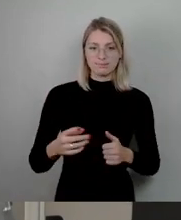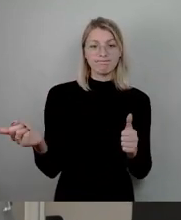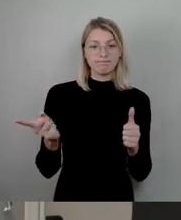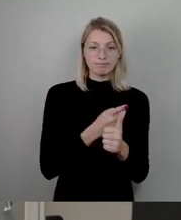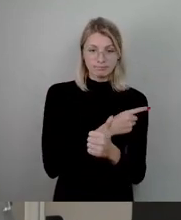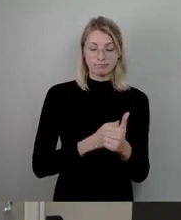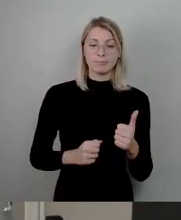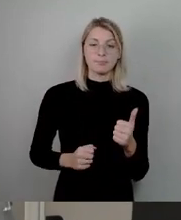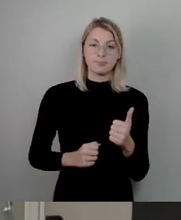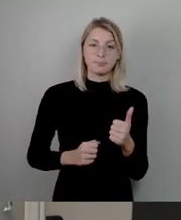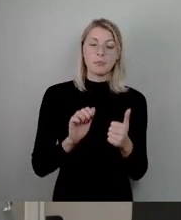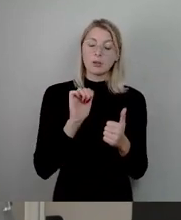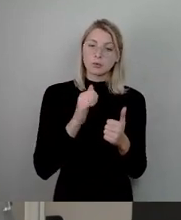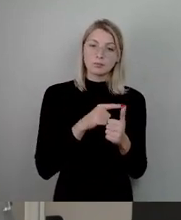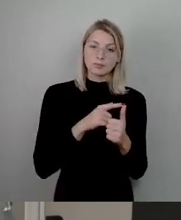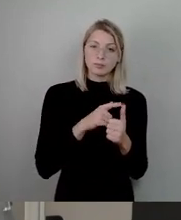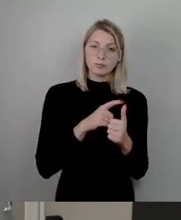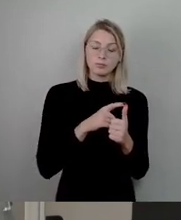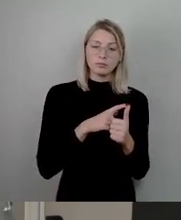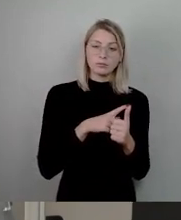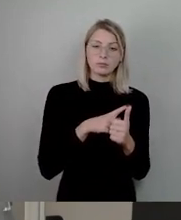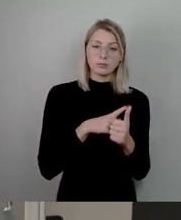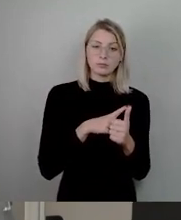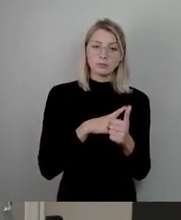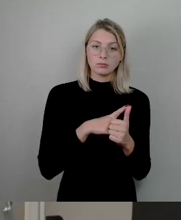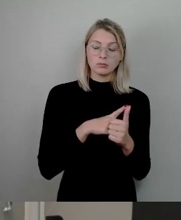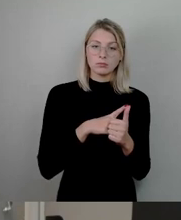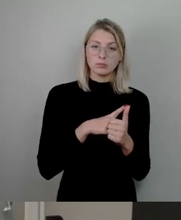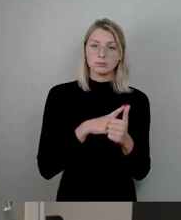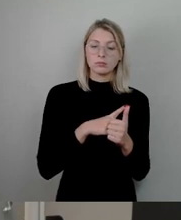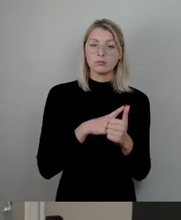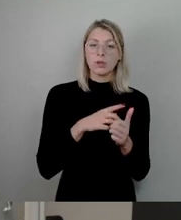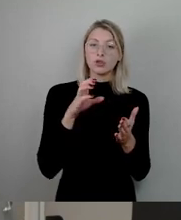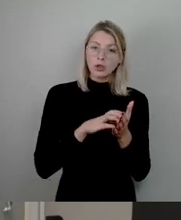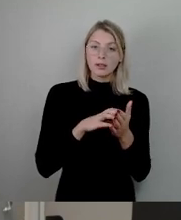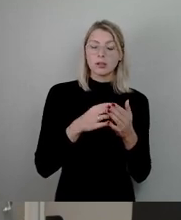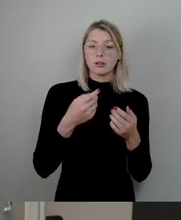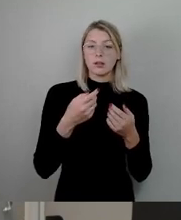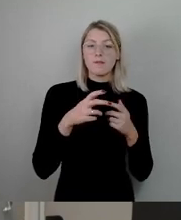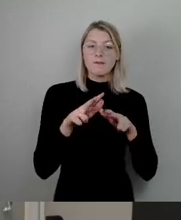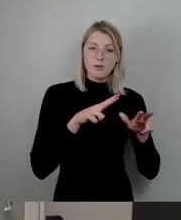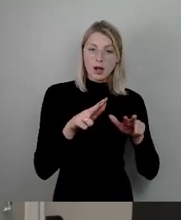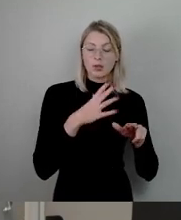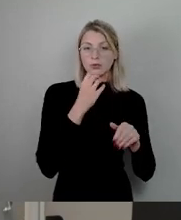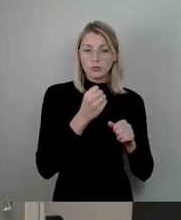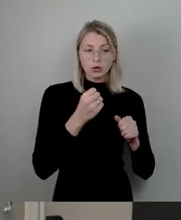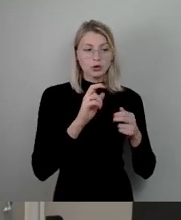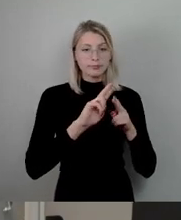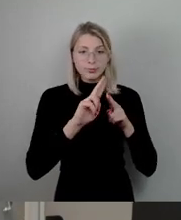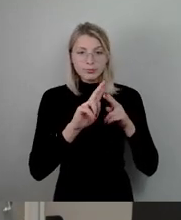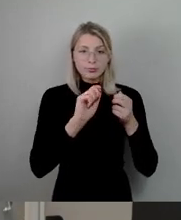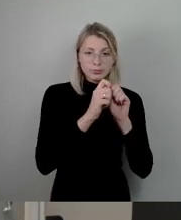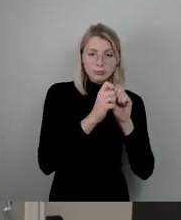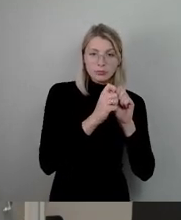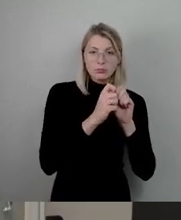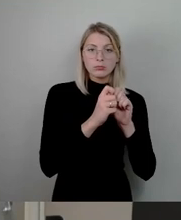dass wir uns jetzt darum kümmern, gemeinsam mit der Stadtverwaltung, dass verhindert wird und dass die erforderlichen